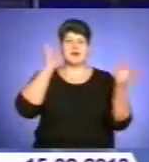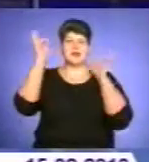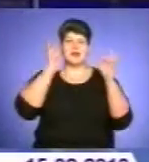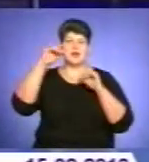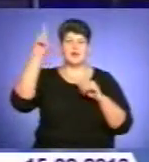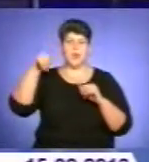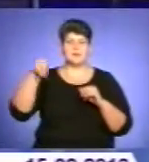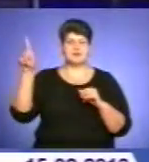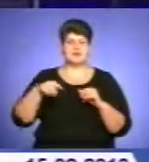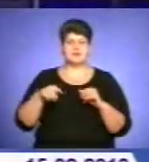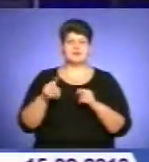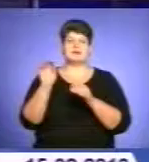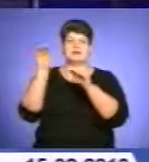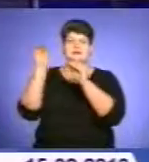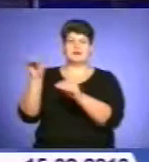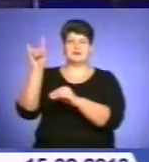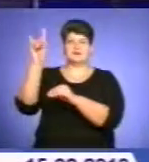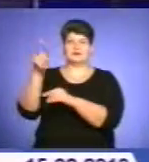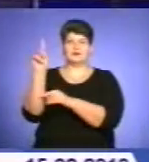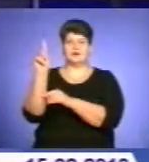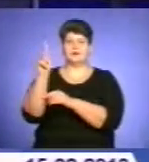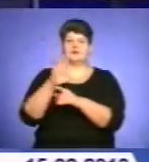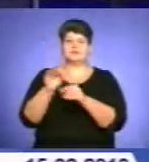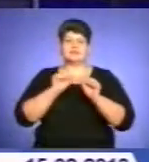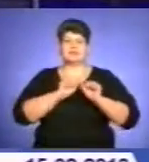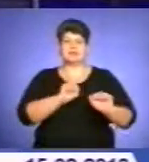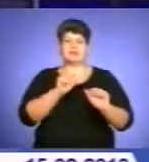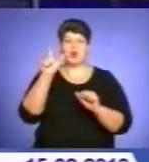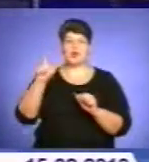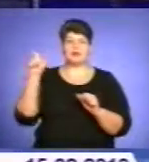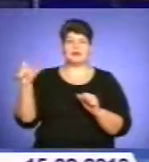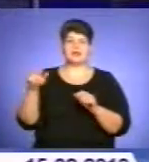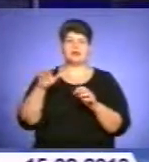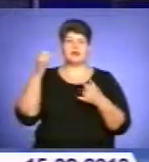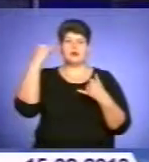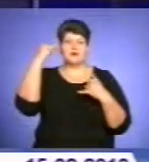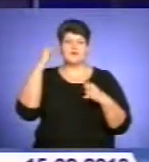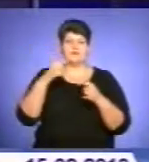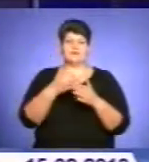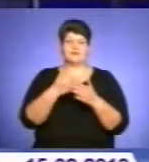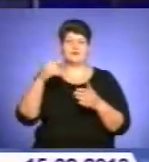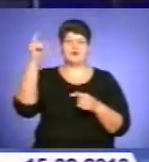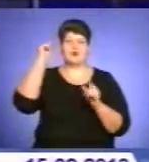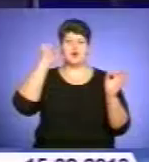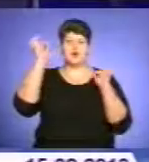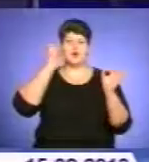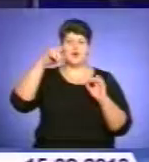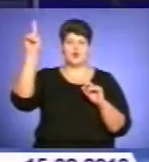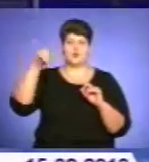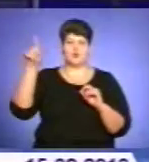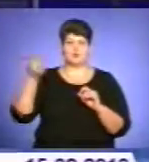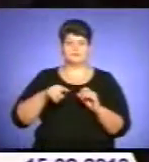грози, щоб захистити людей і худобу від грому. Репортаж з церкви «Воздвиження чесної і животворящого Христа Господнього